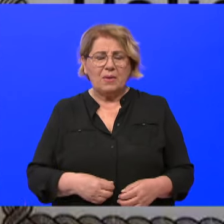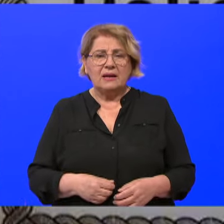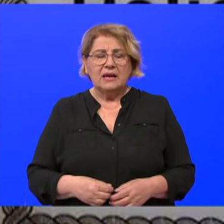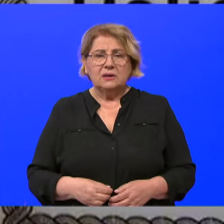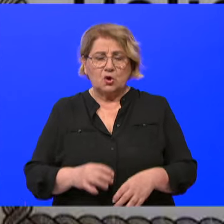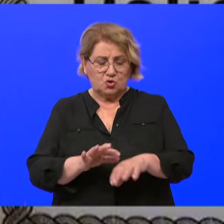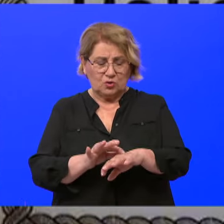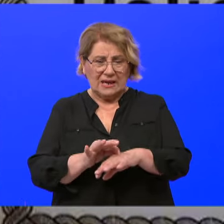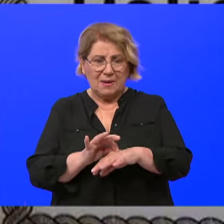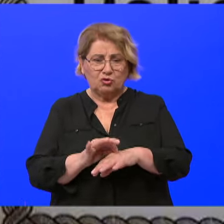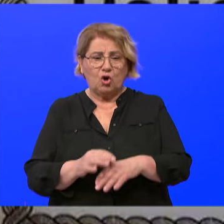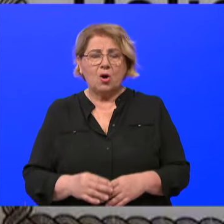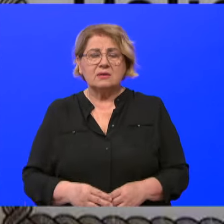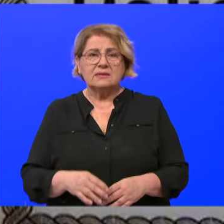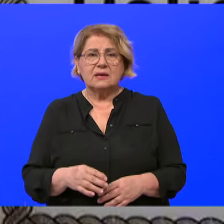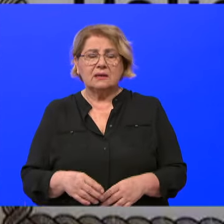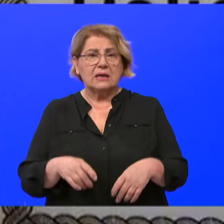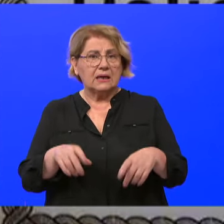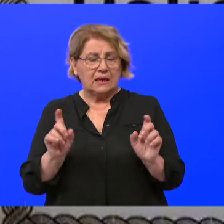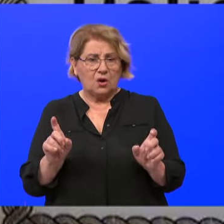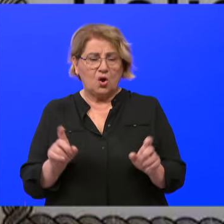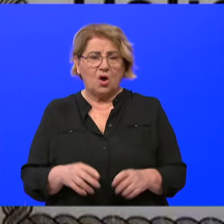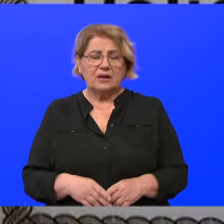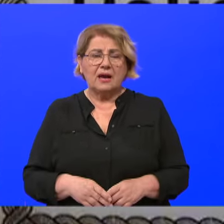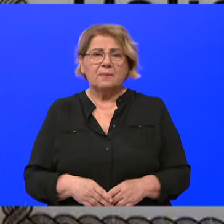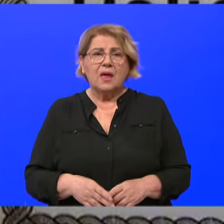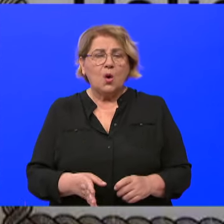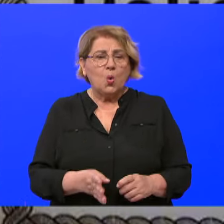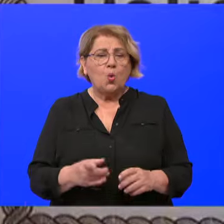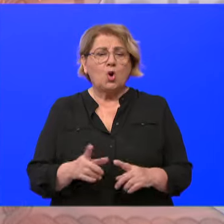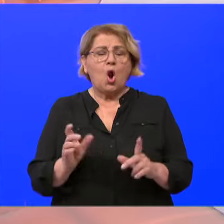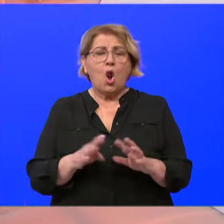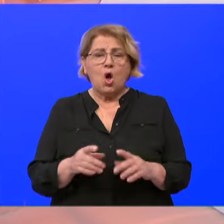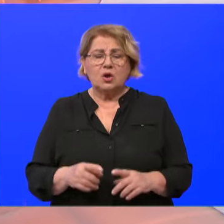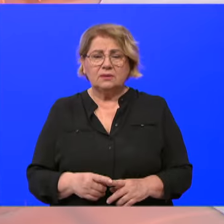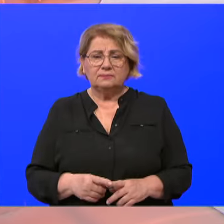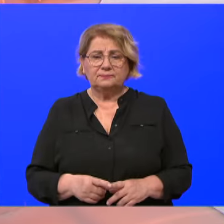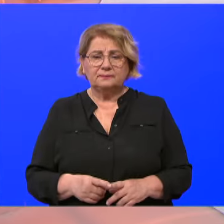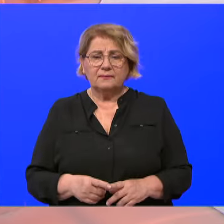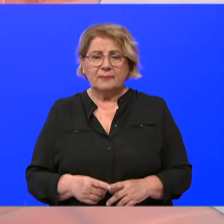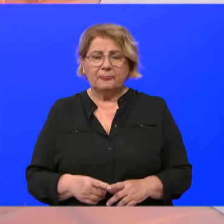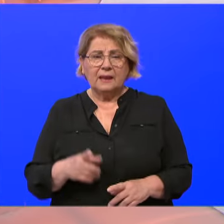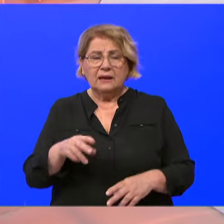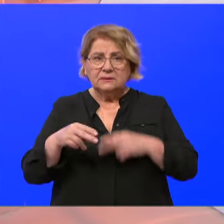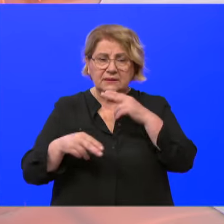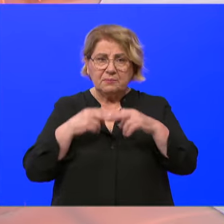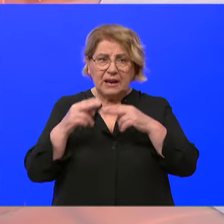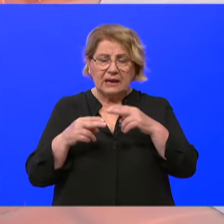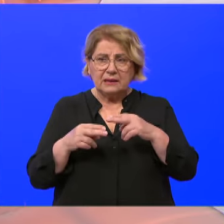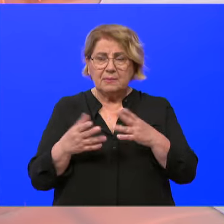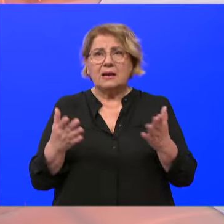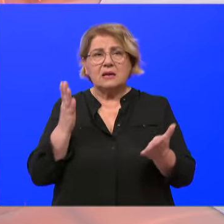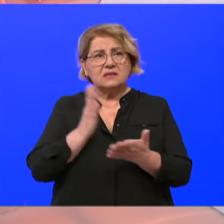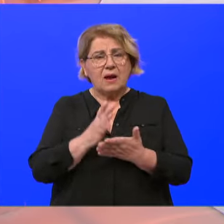dermatolozi za kožu. To su ginekologi, to je urolog. I tako ti pregledi idu u svima